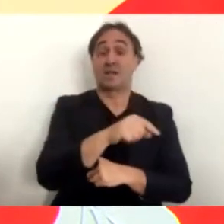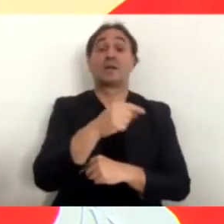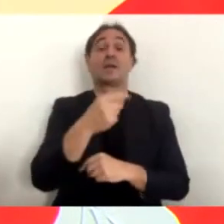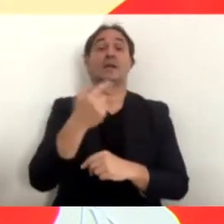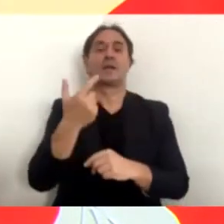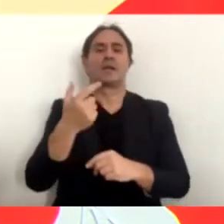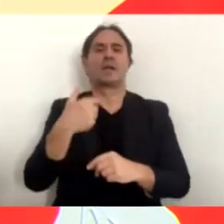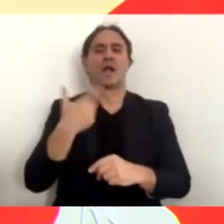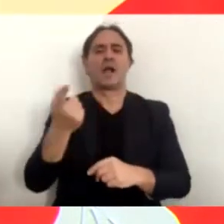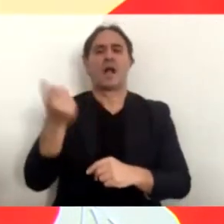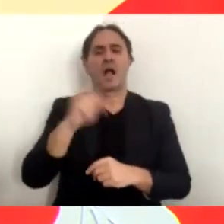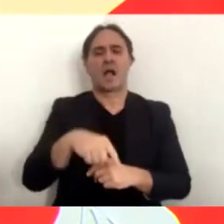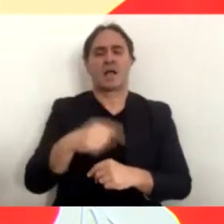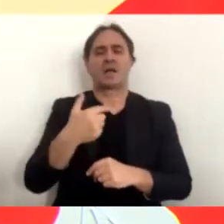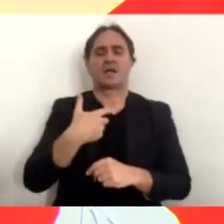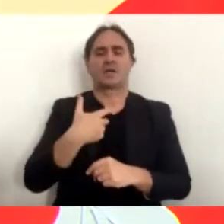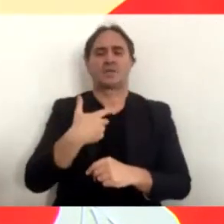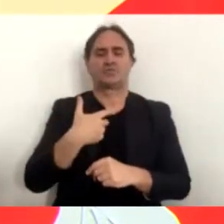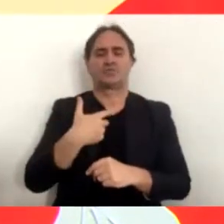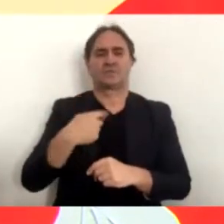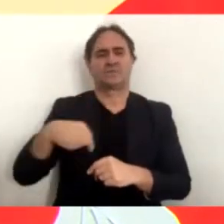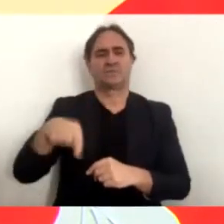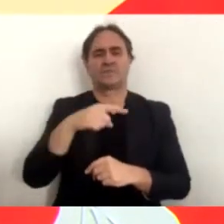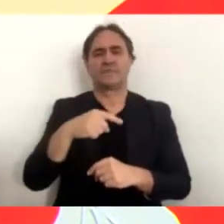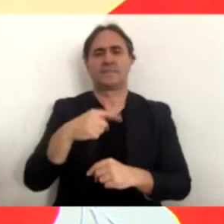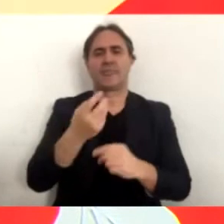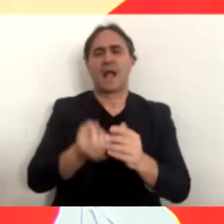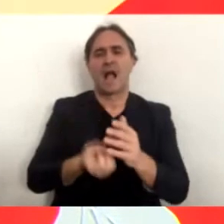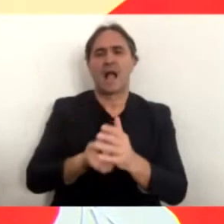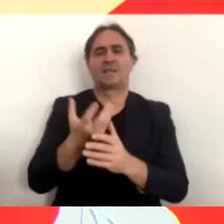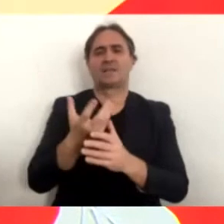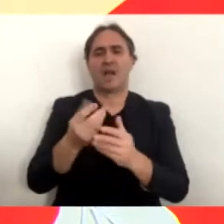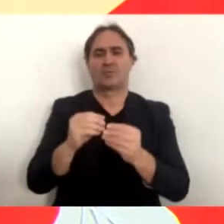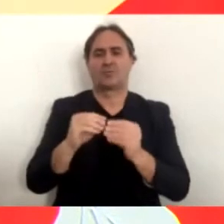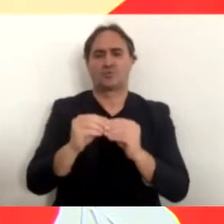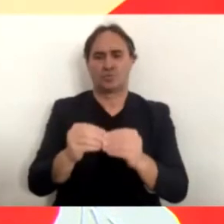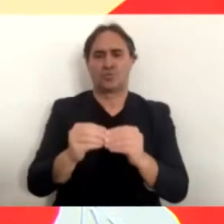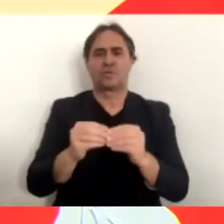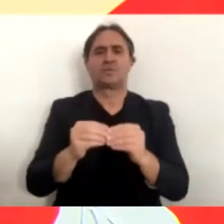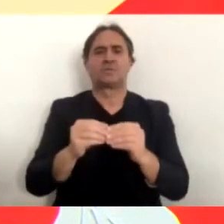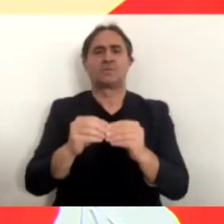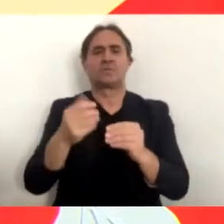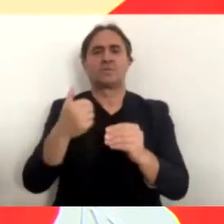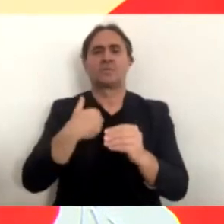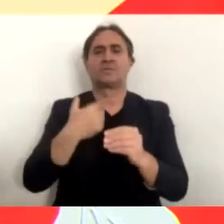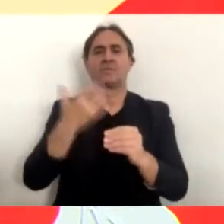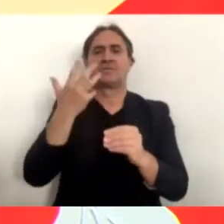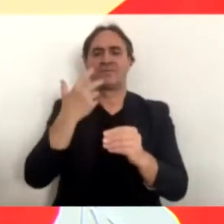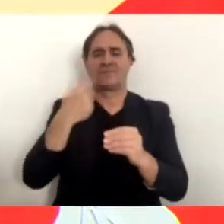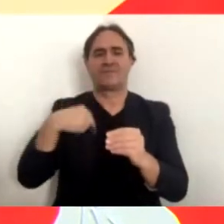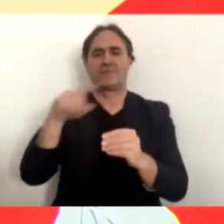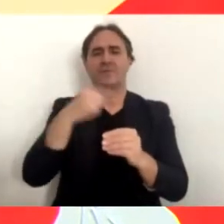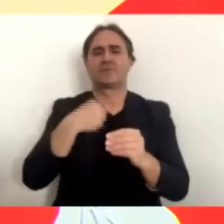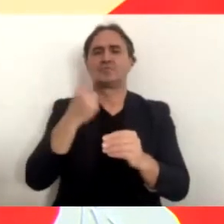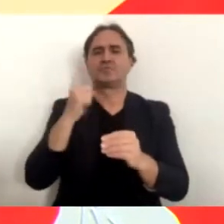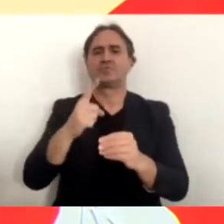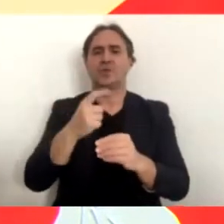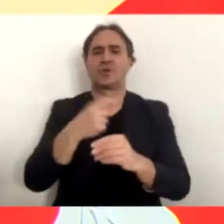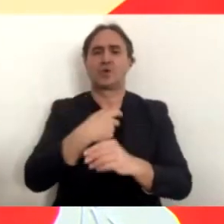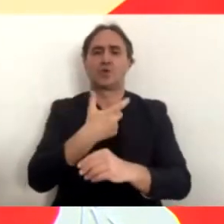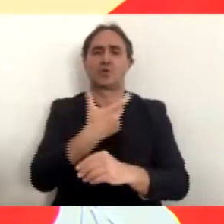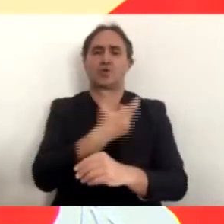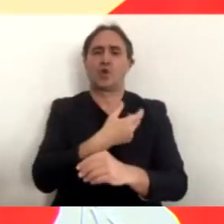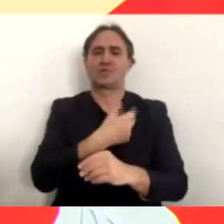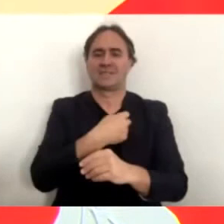poter garantire l'acquisizione di un numero di dosi adeguate di quel farmaco che